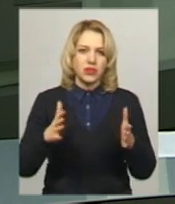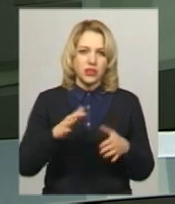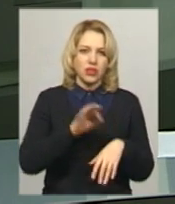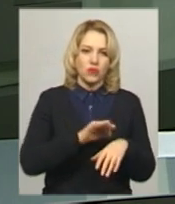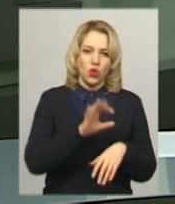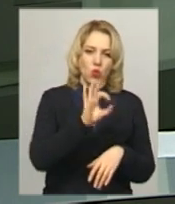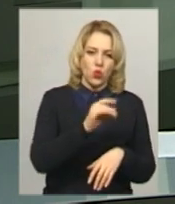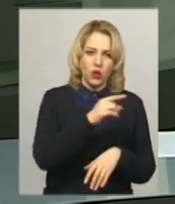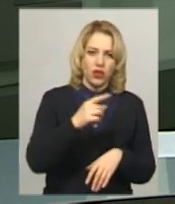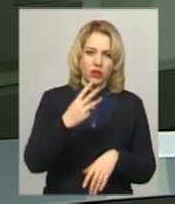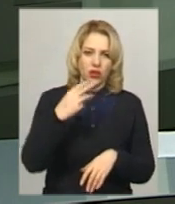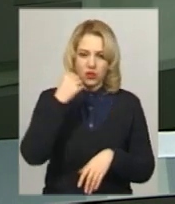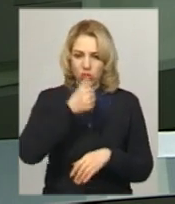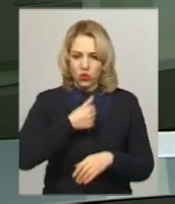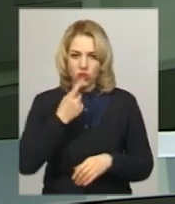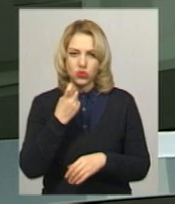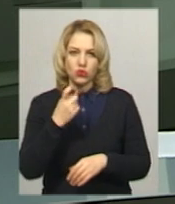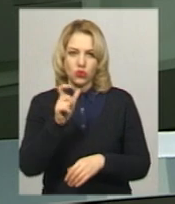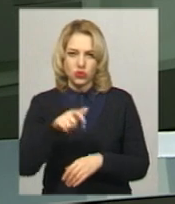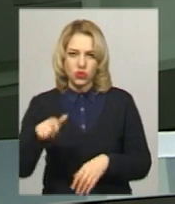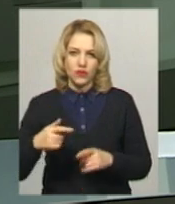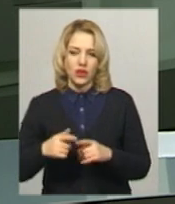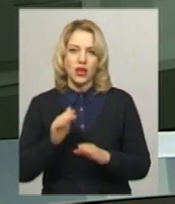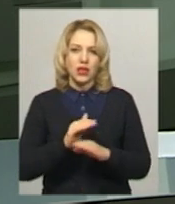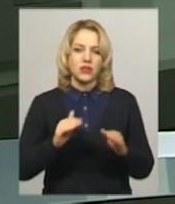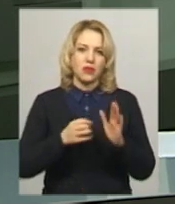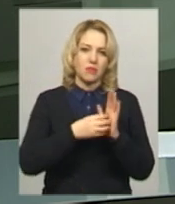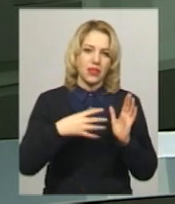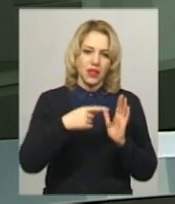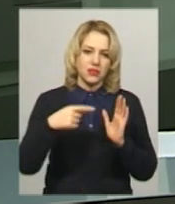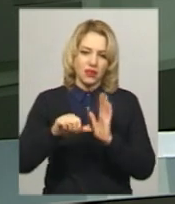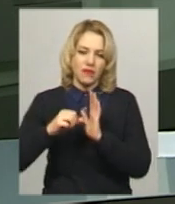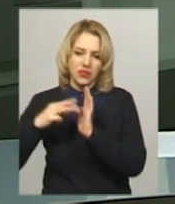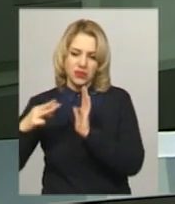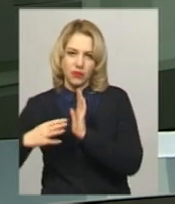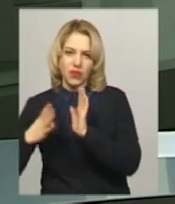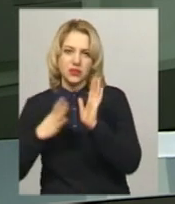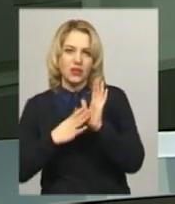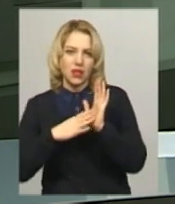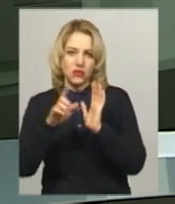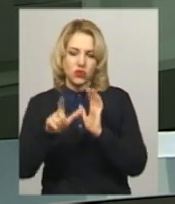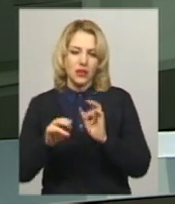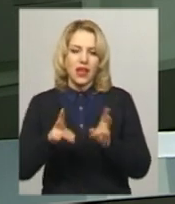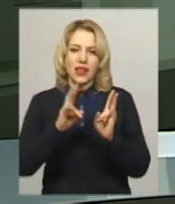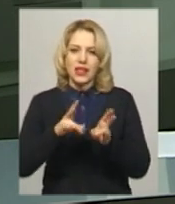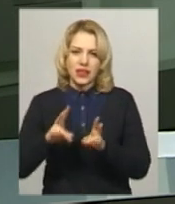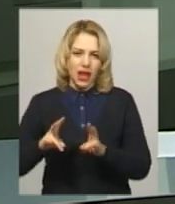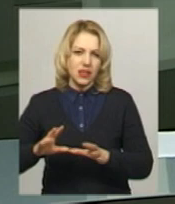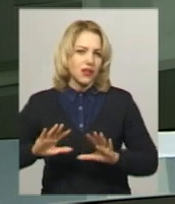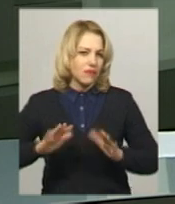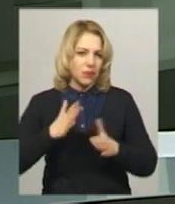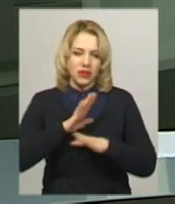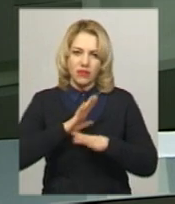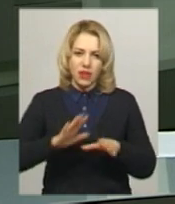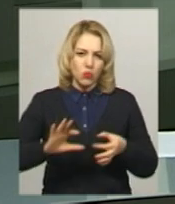років – 100 пацієнтів, дітей віком від 15 до 17 років – 9. Летальних випадків і ускладнень не було. До